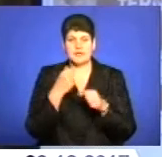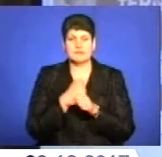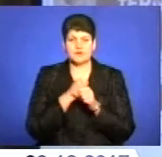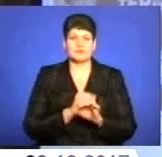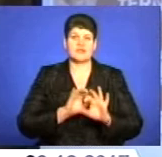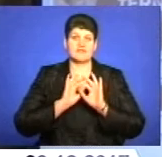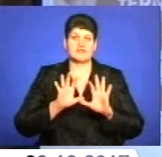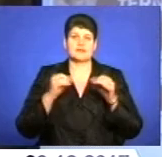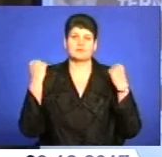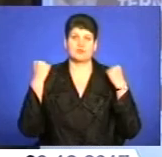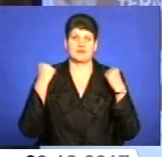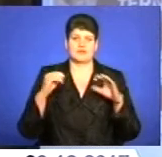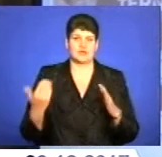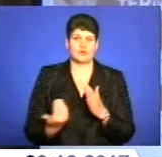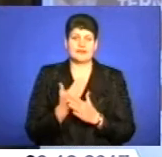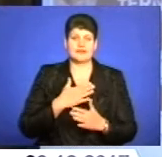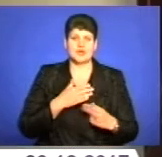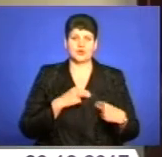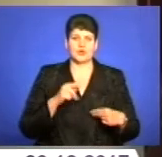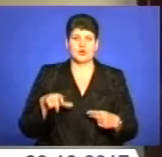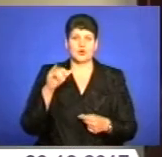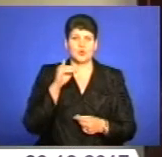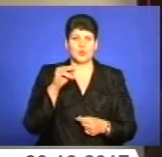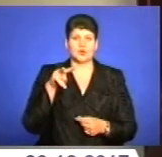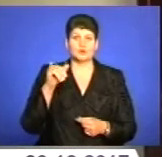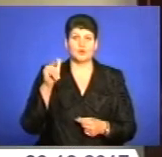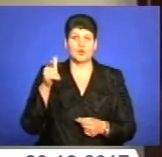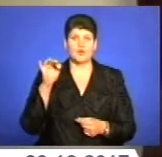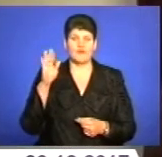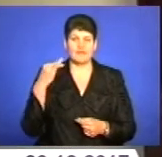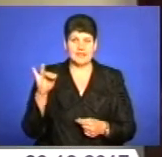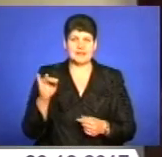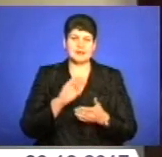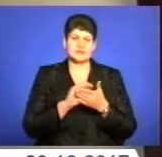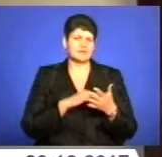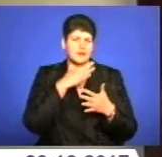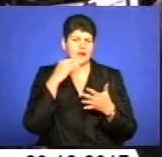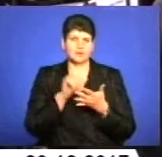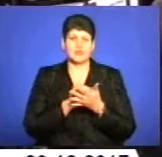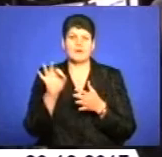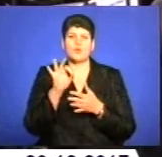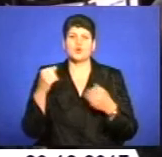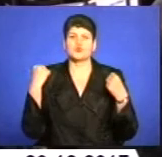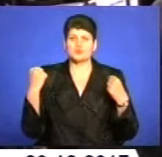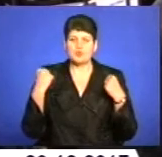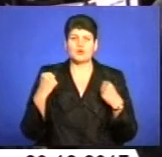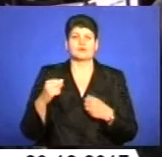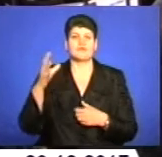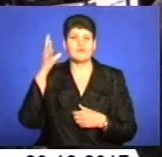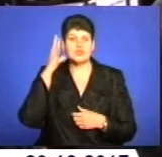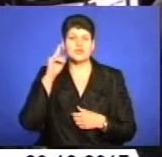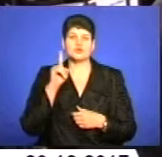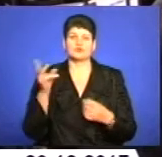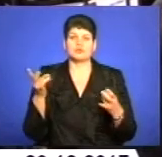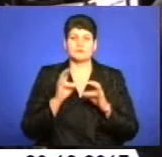висвітленням спортивних подій. Наш колега Юрій Логовий, якого також нагородили, написав чимало матеріалів про спорт. Вважає, що потрібно